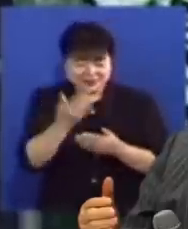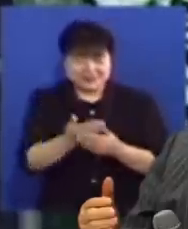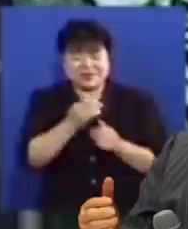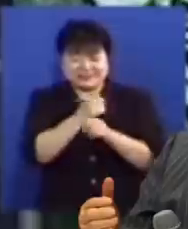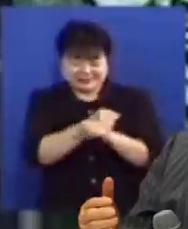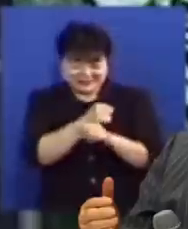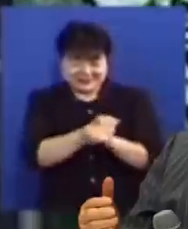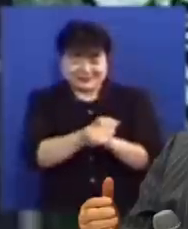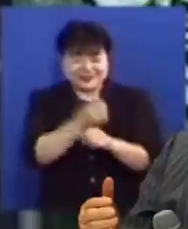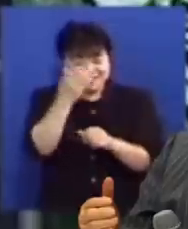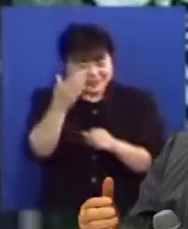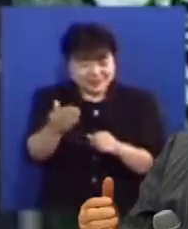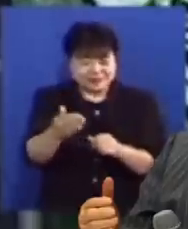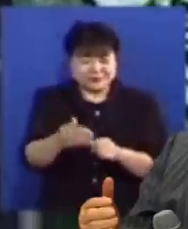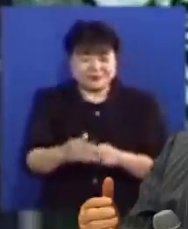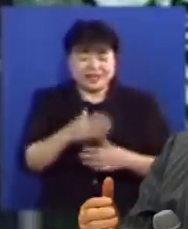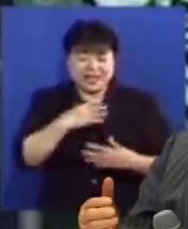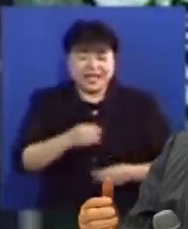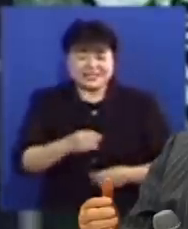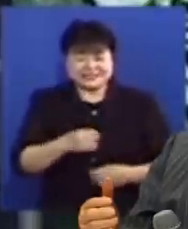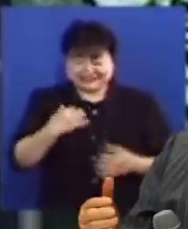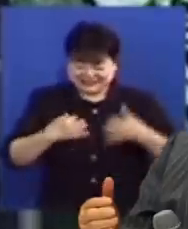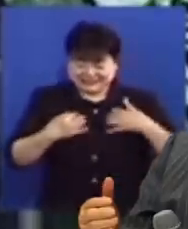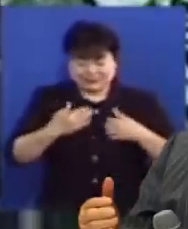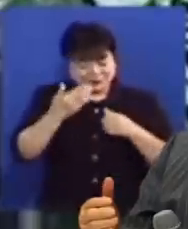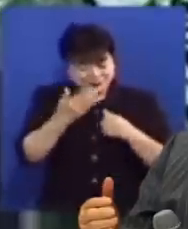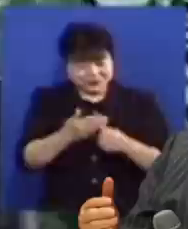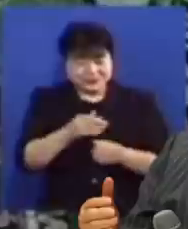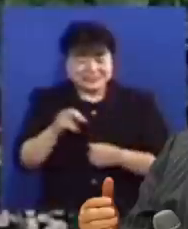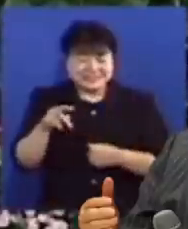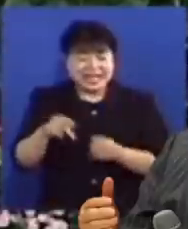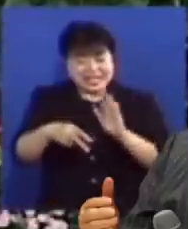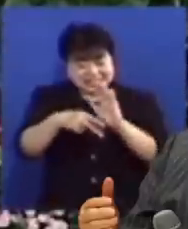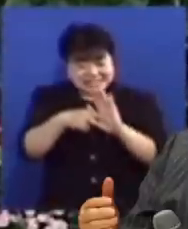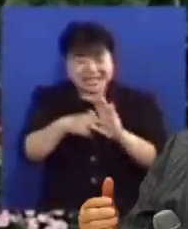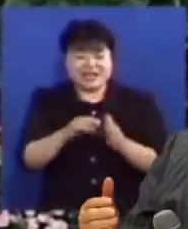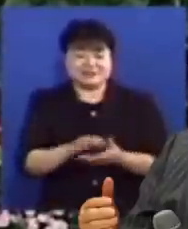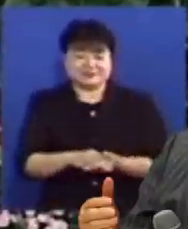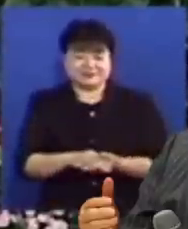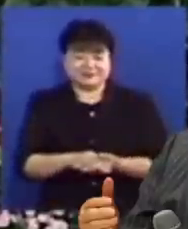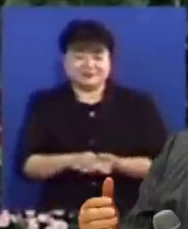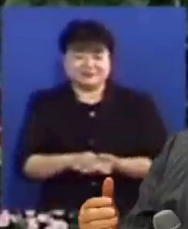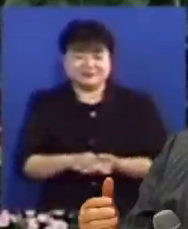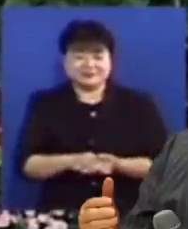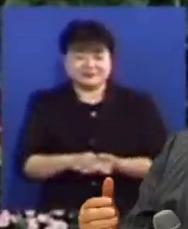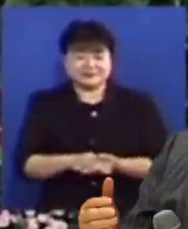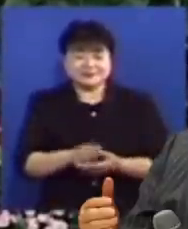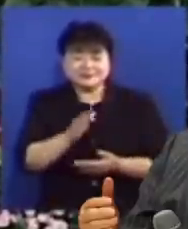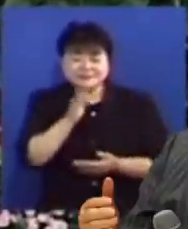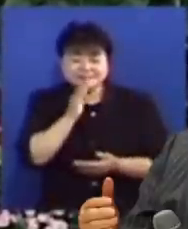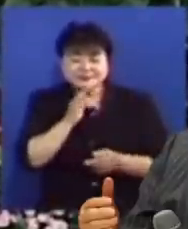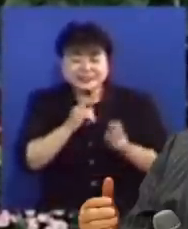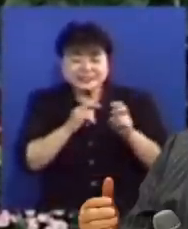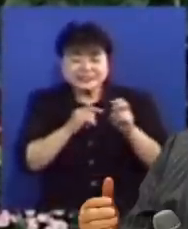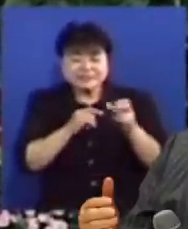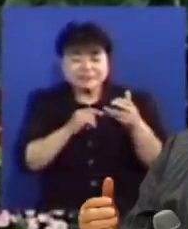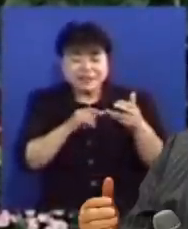하시는 것은 여러분에게 안식과 상쾌함을 주십니다 이사야 28장 11절로 12절 다 같이 한번 읽어보십시다